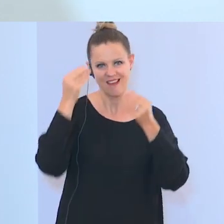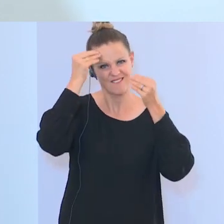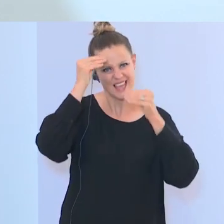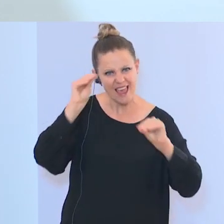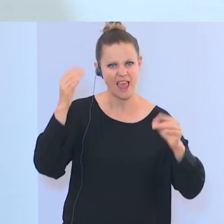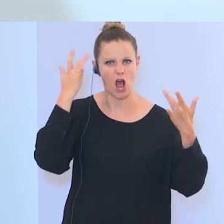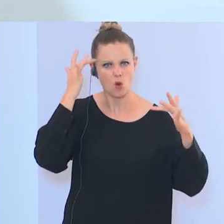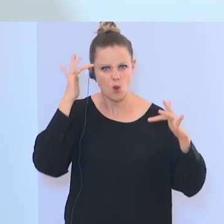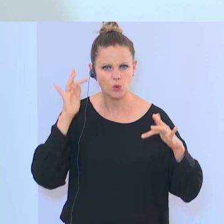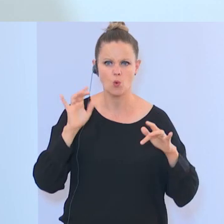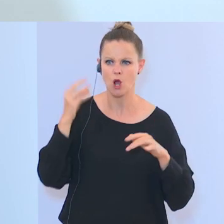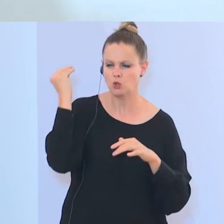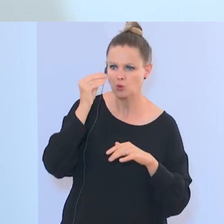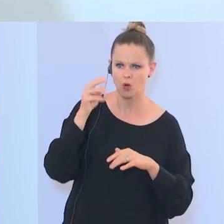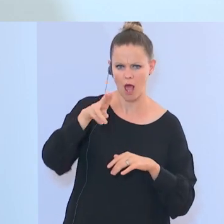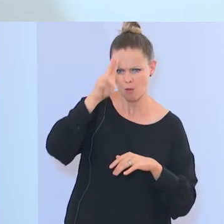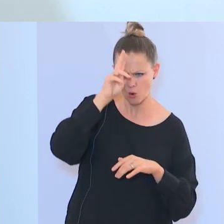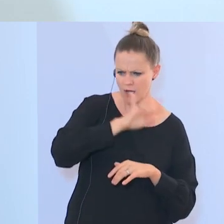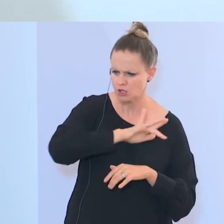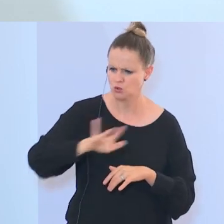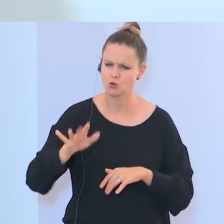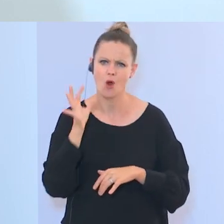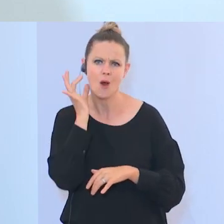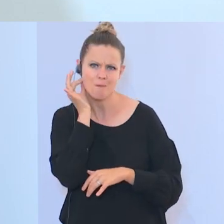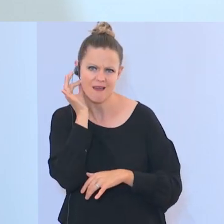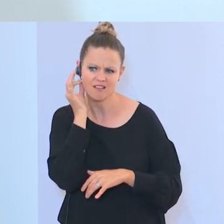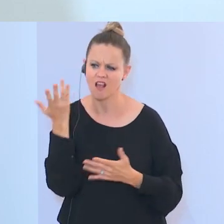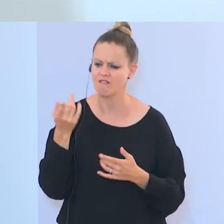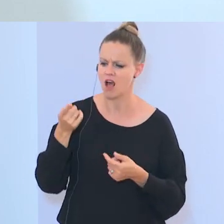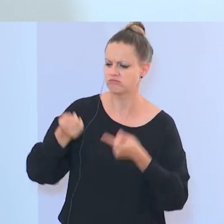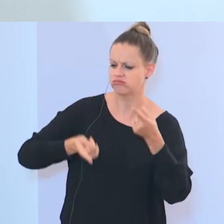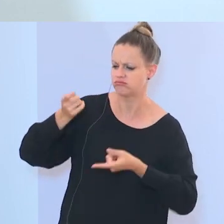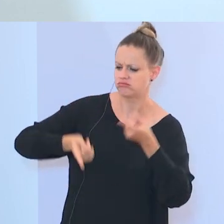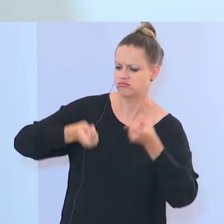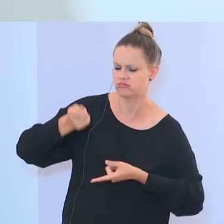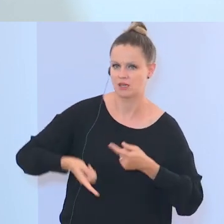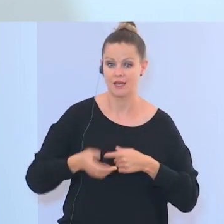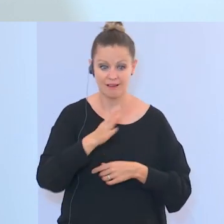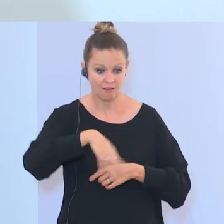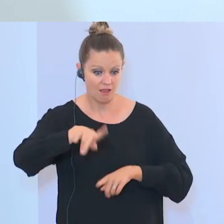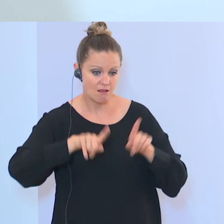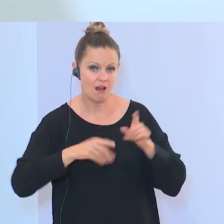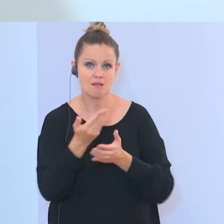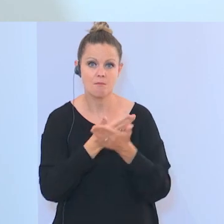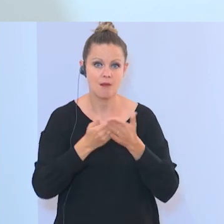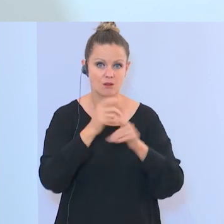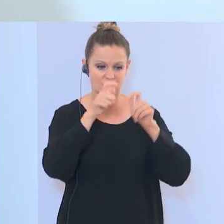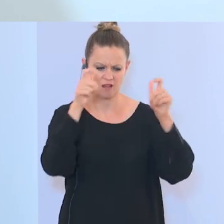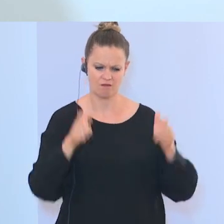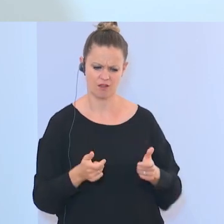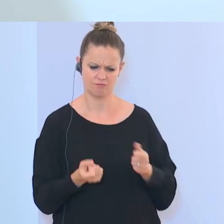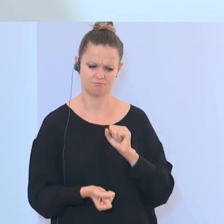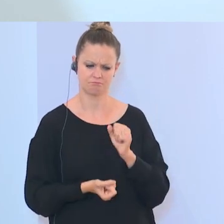dürfen, was sie nicht tun dürfen. Also da geht es um diese Generation haram. Wenn in Kindergarten und Bildungseinrichtungen problematische